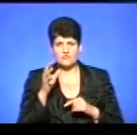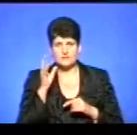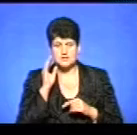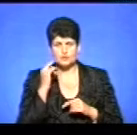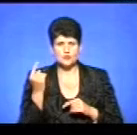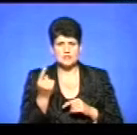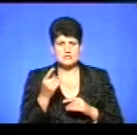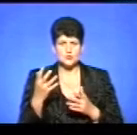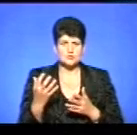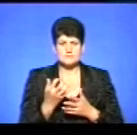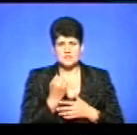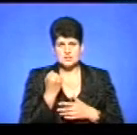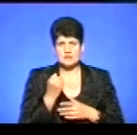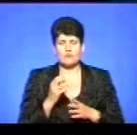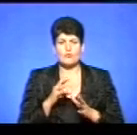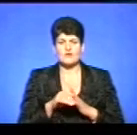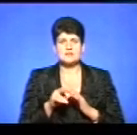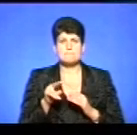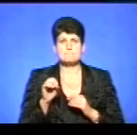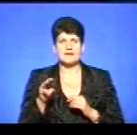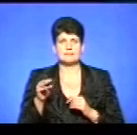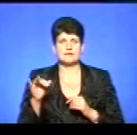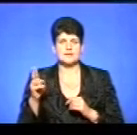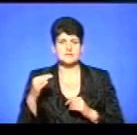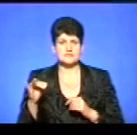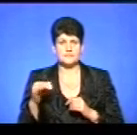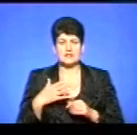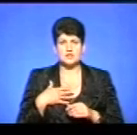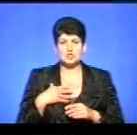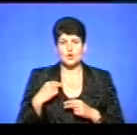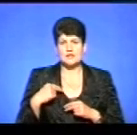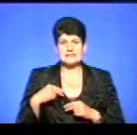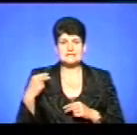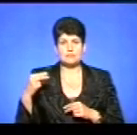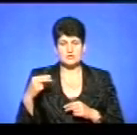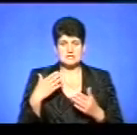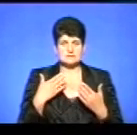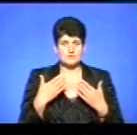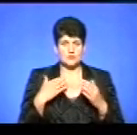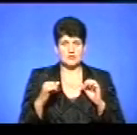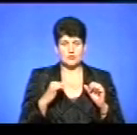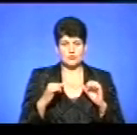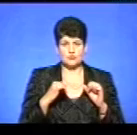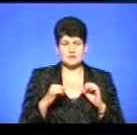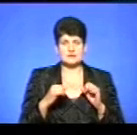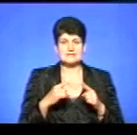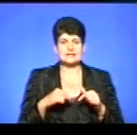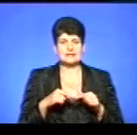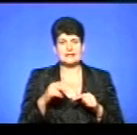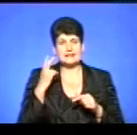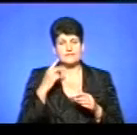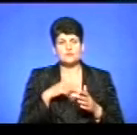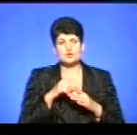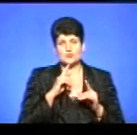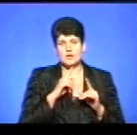однією з найуспішніших у впровадженні петицій. Тому наші колеги із Запоріжжя поспілкувалися із керуючим справами секретаріату Київської